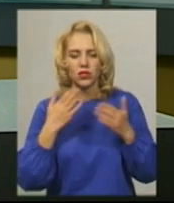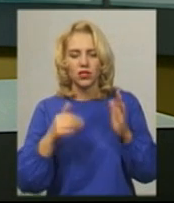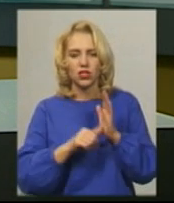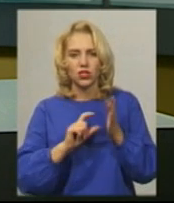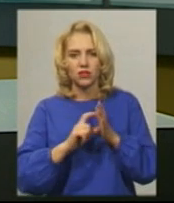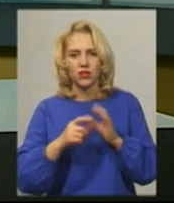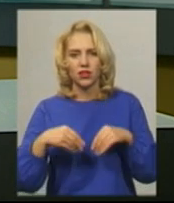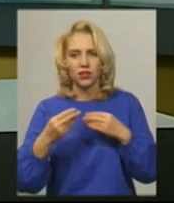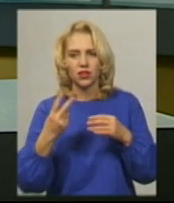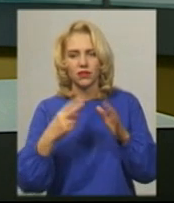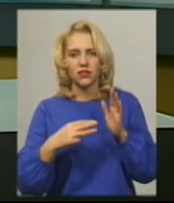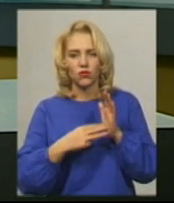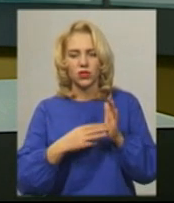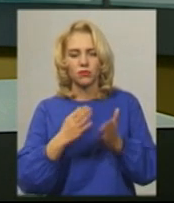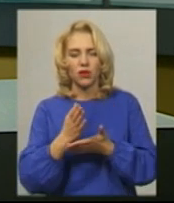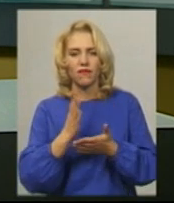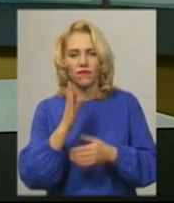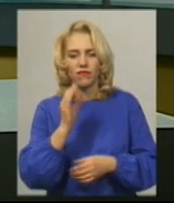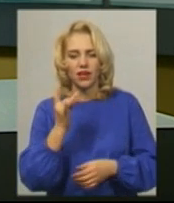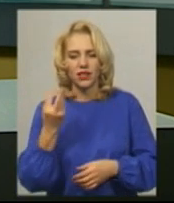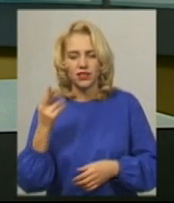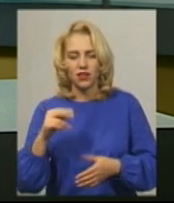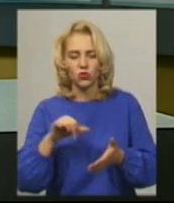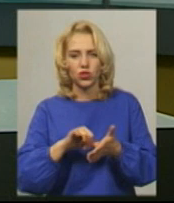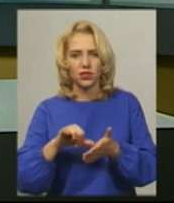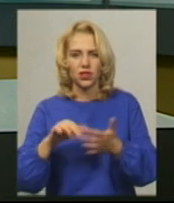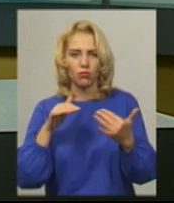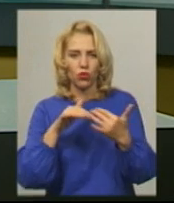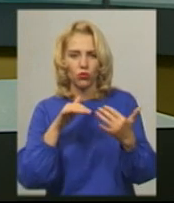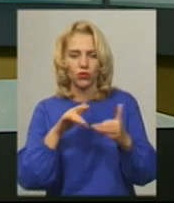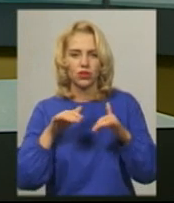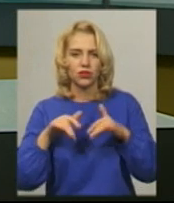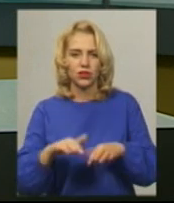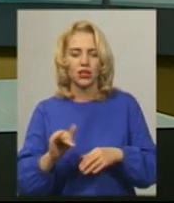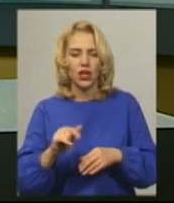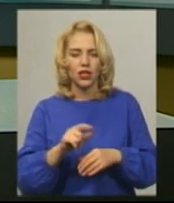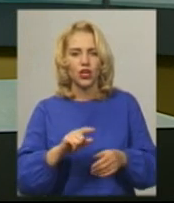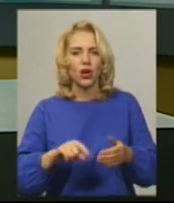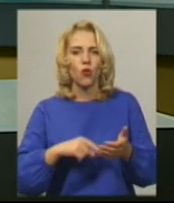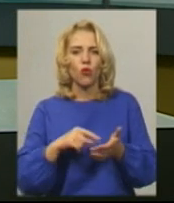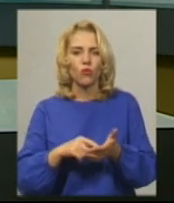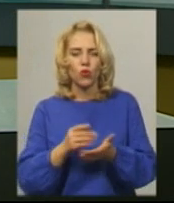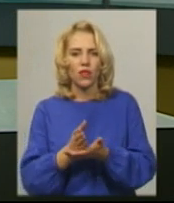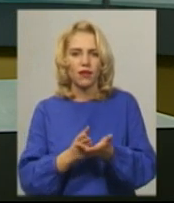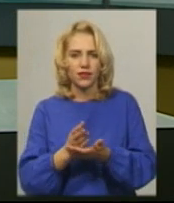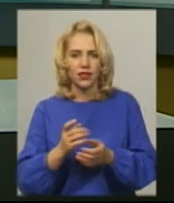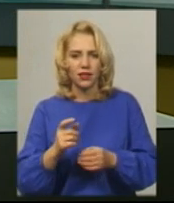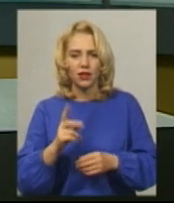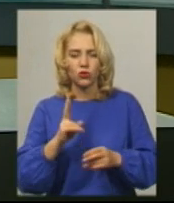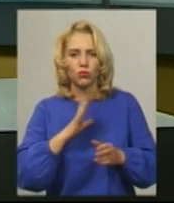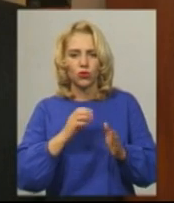28 вересня учаснику бойових дій та працівникам комунальних підприємств, які попередньо були на квартирному обліку.